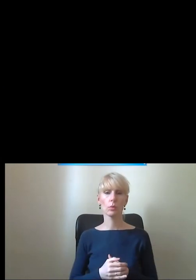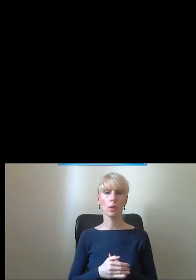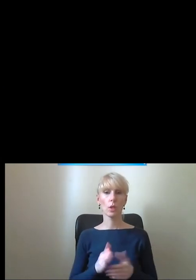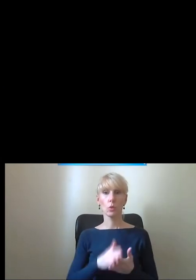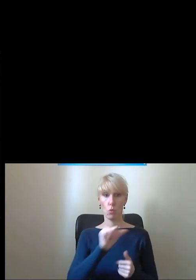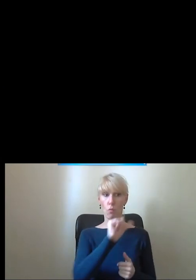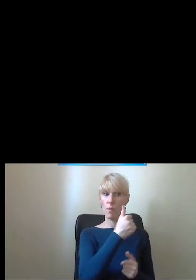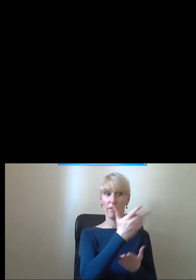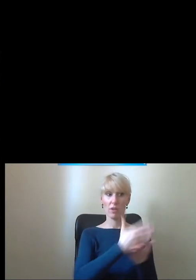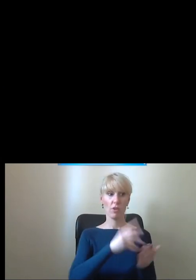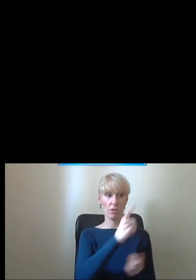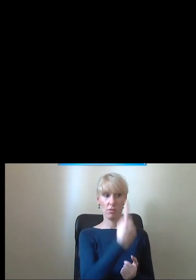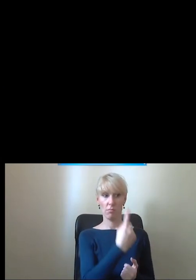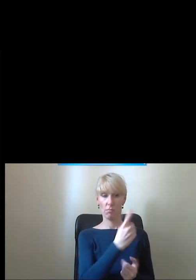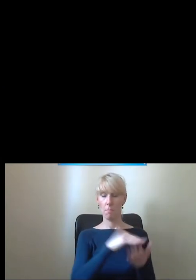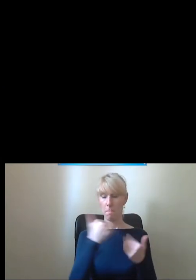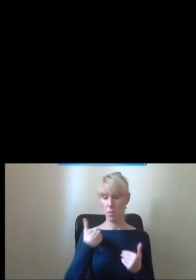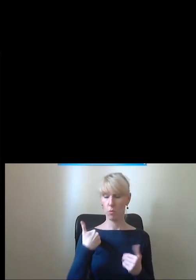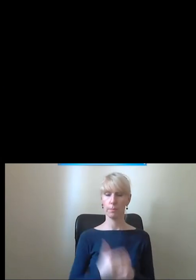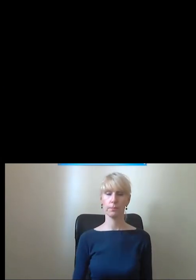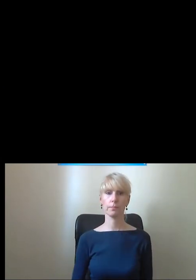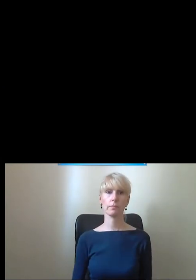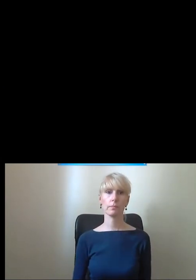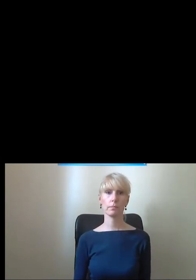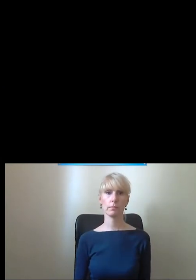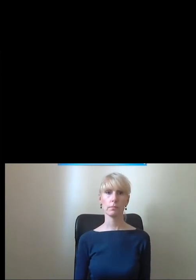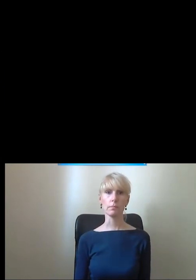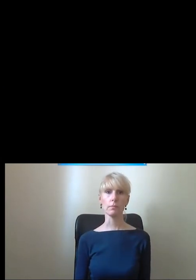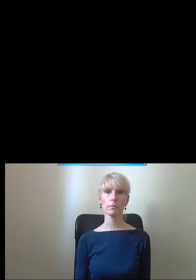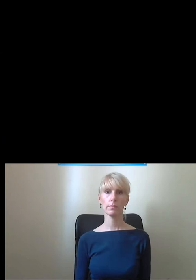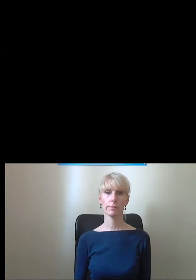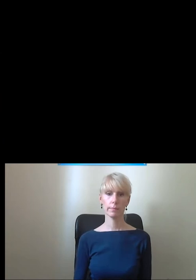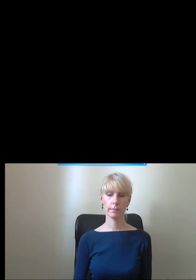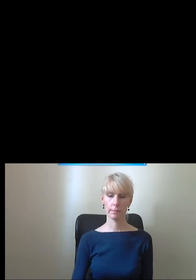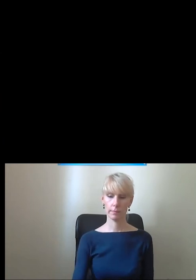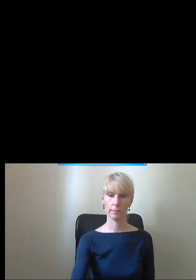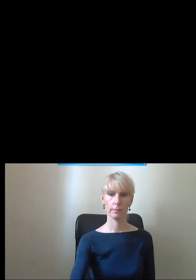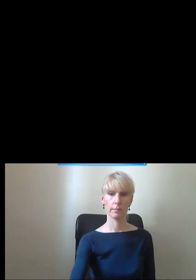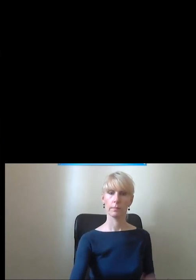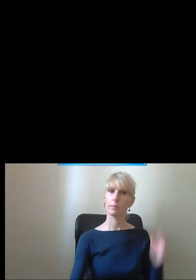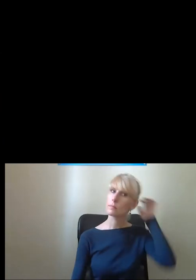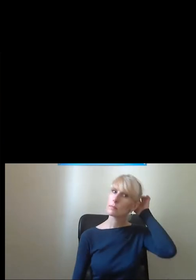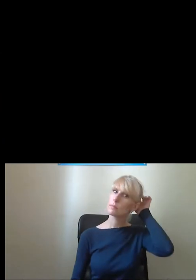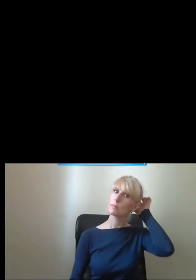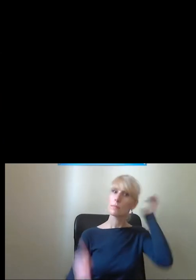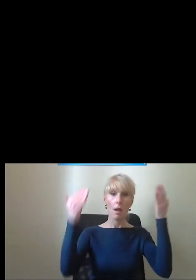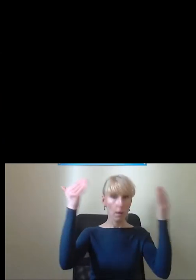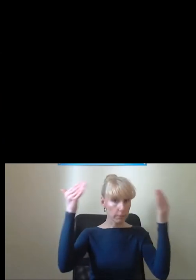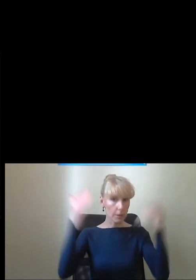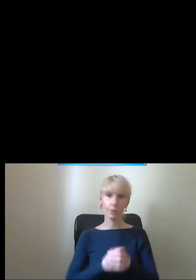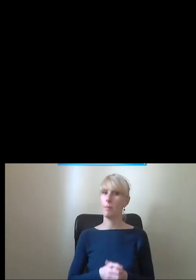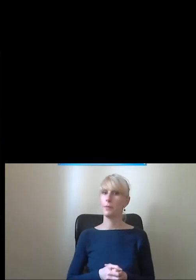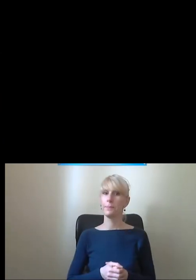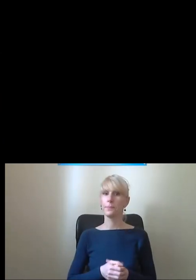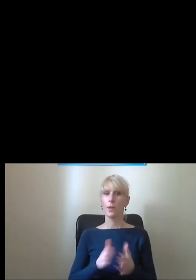pierwszym panelu omówiliśmy. Adam, proszę bardzo. Dzień dobry Państwu. Część z Państwa mnie już zna, część